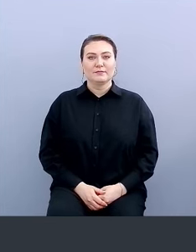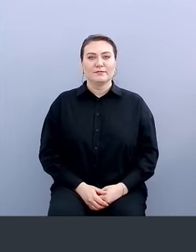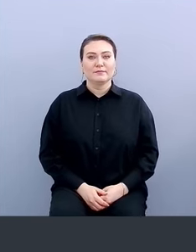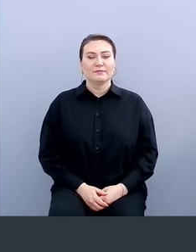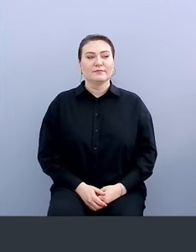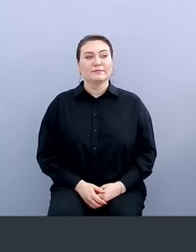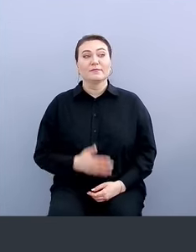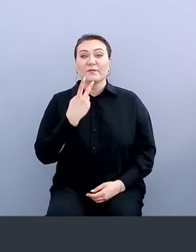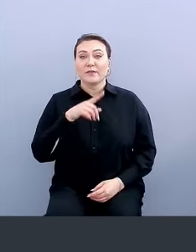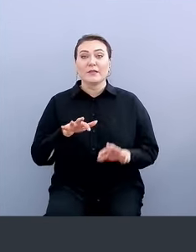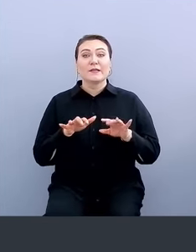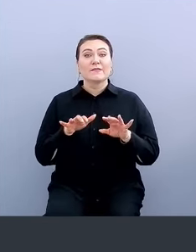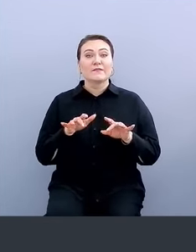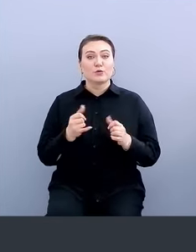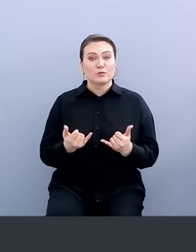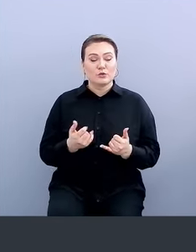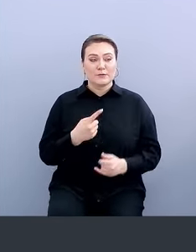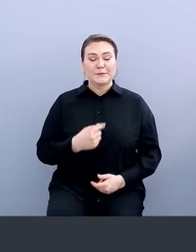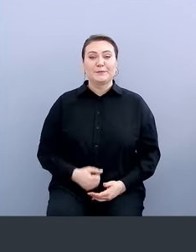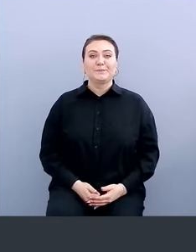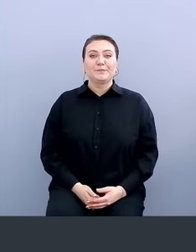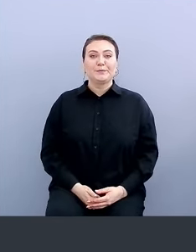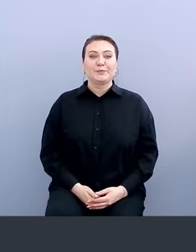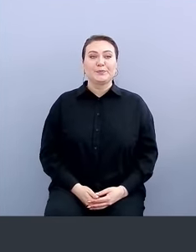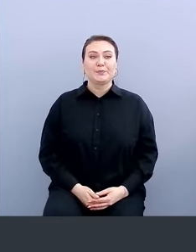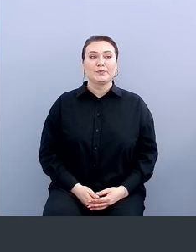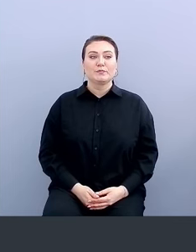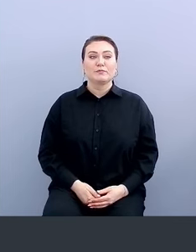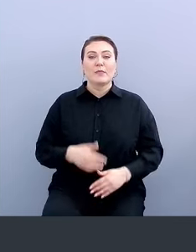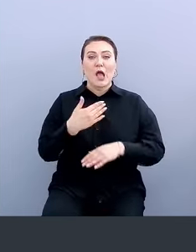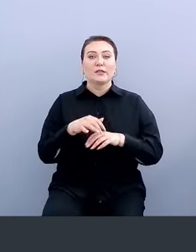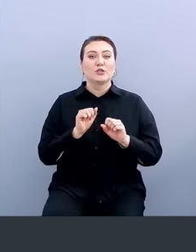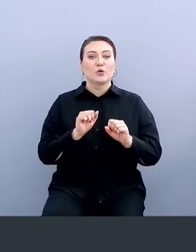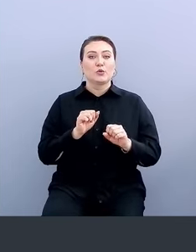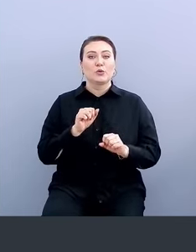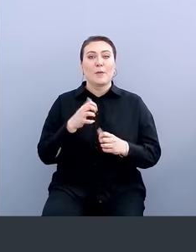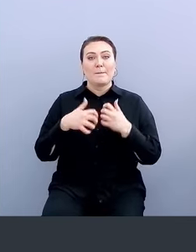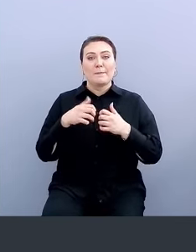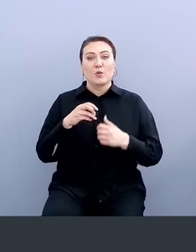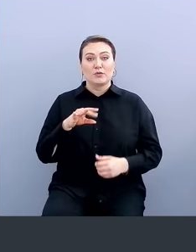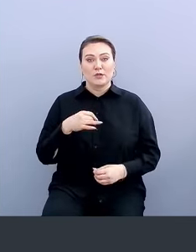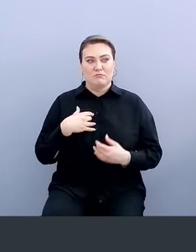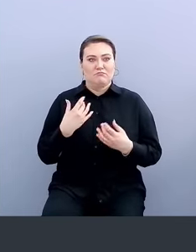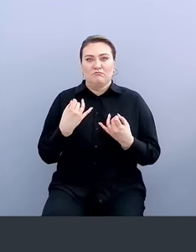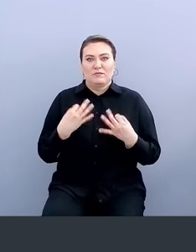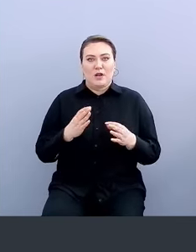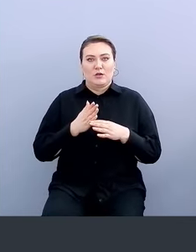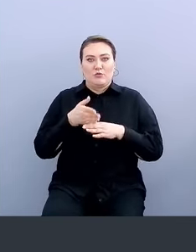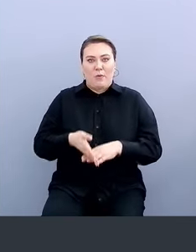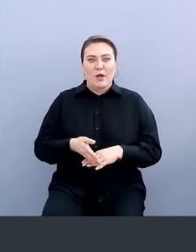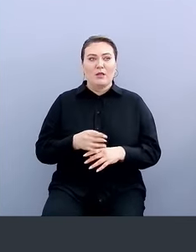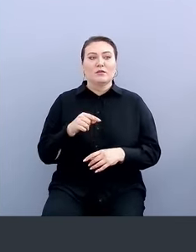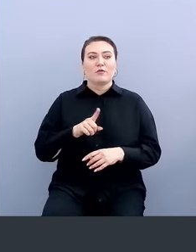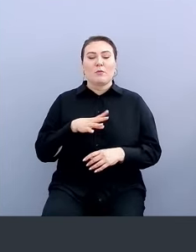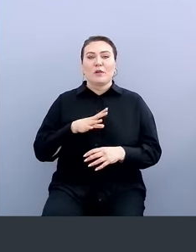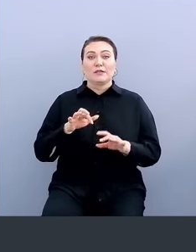Вот я ввожу адрес защищенной практики. Как видите, я прозрачно в нее попал. Из